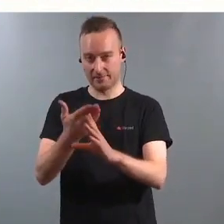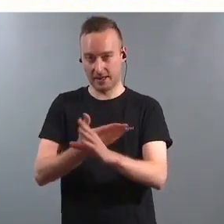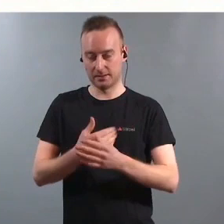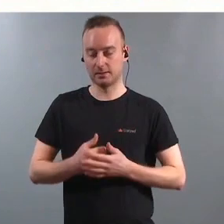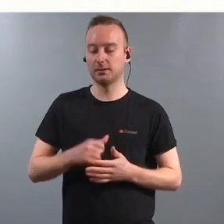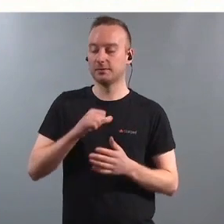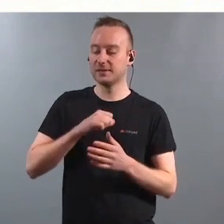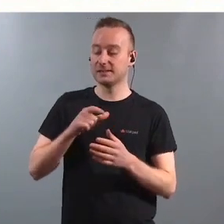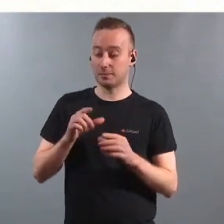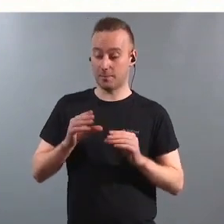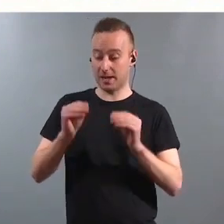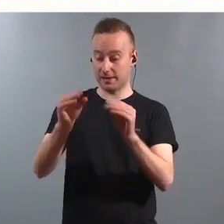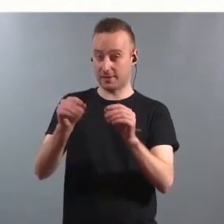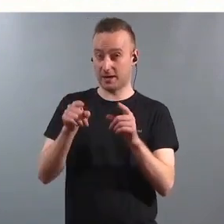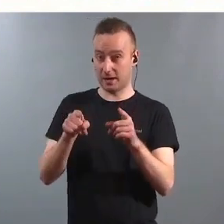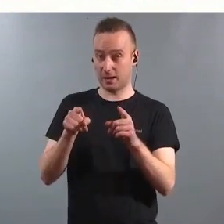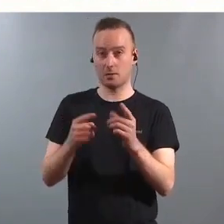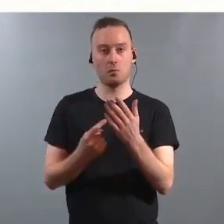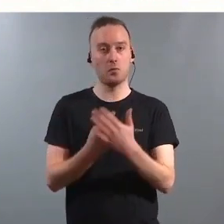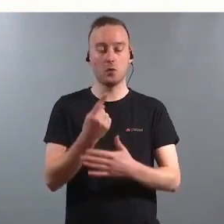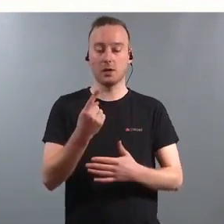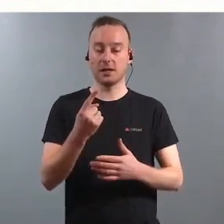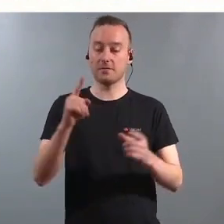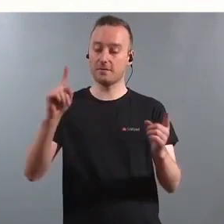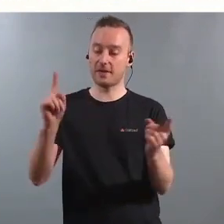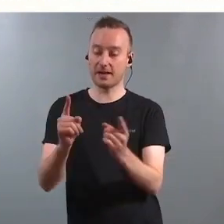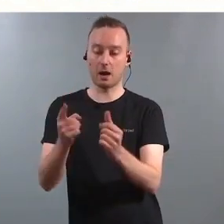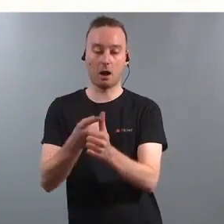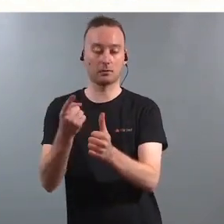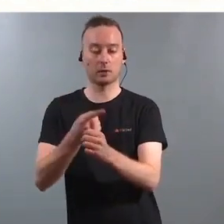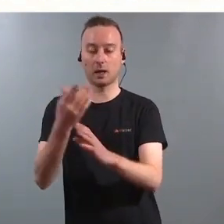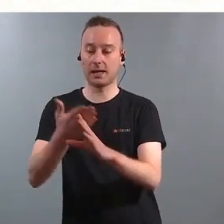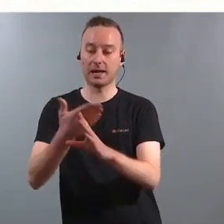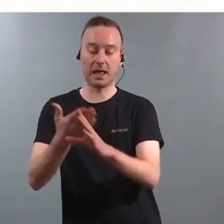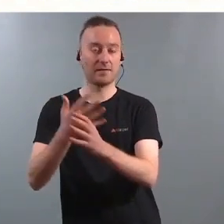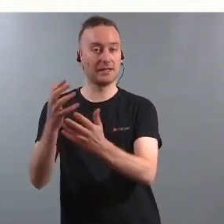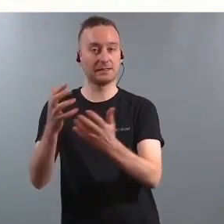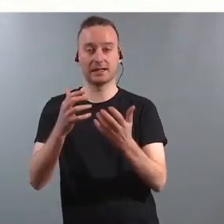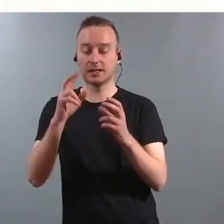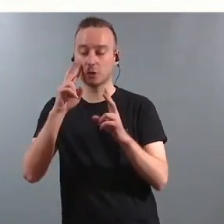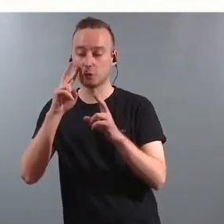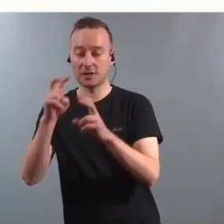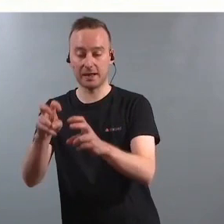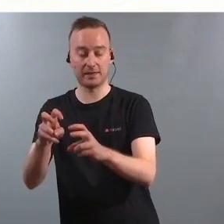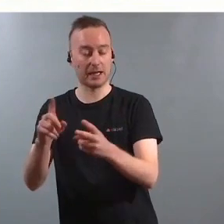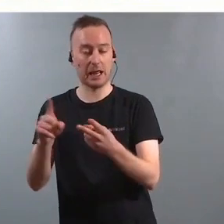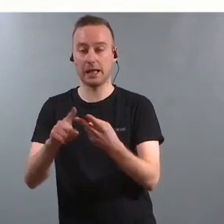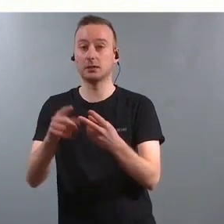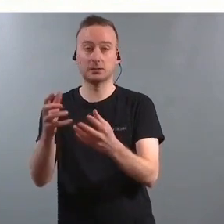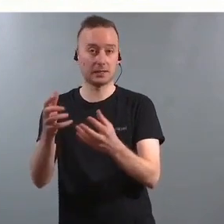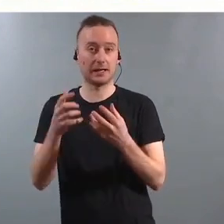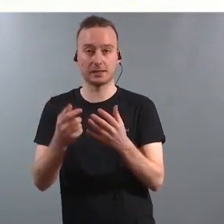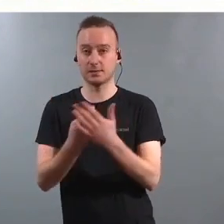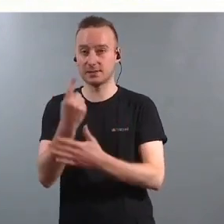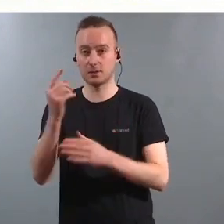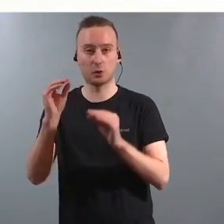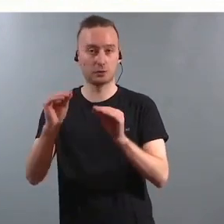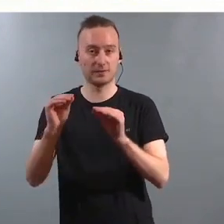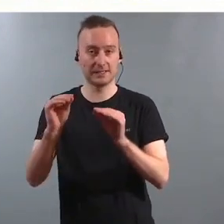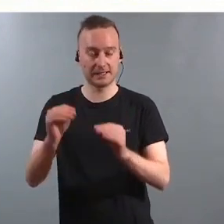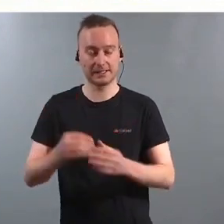så kan det jo være at det er færre elever som trenger en utredning eller trenger da spesialundervisning.